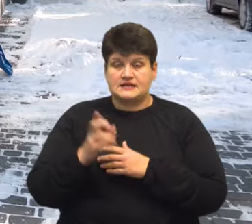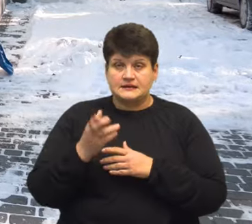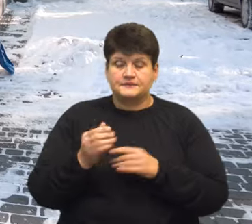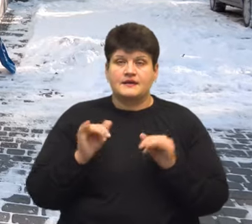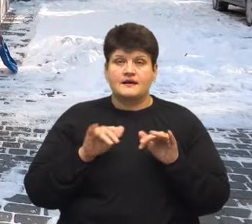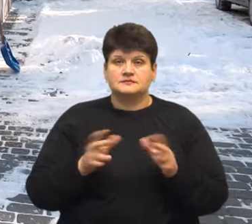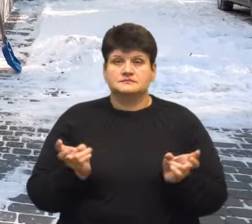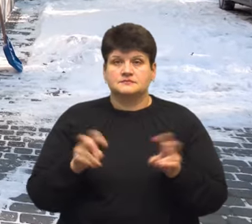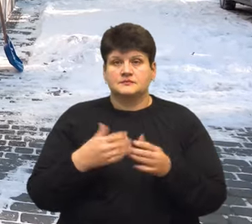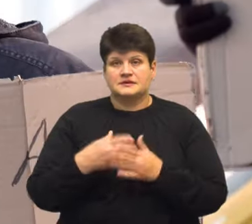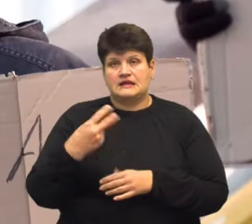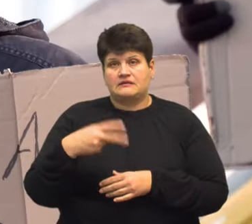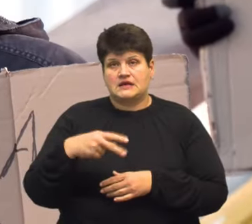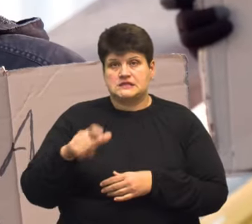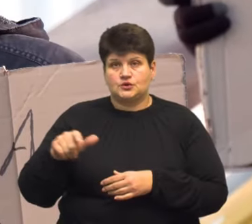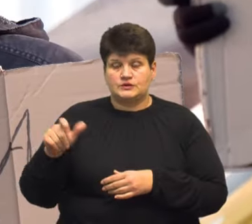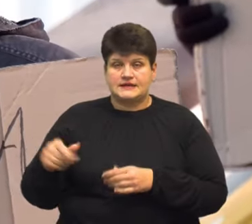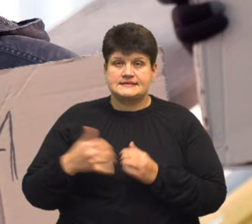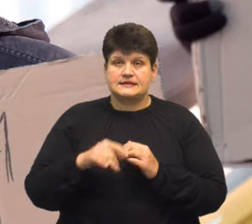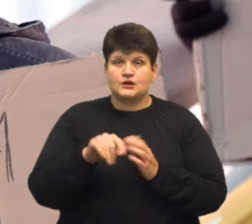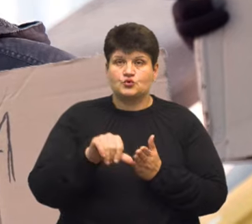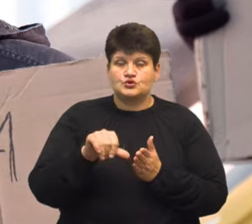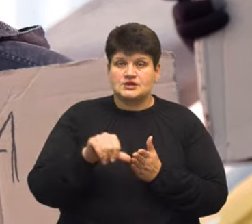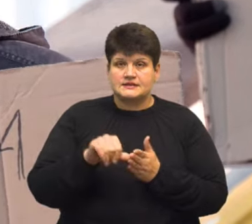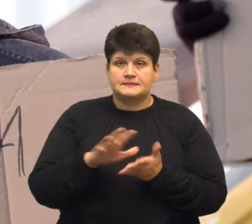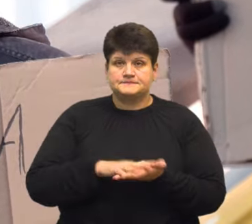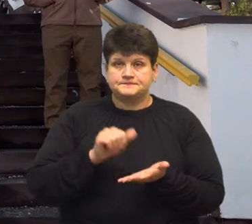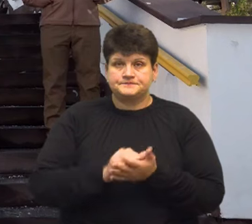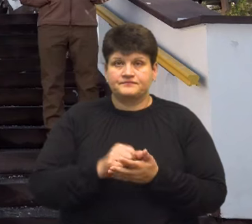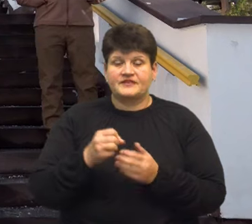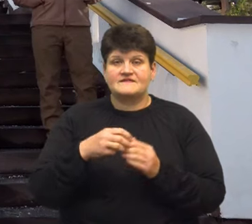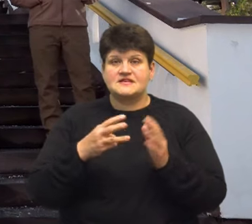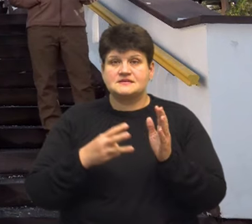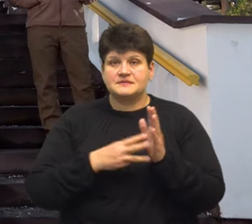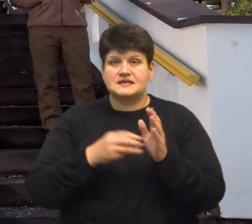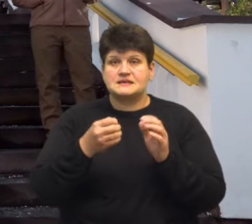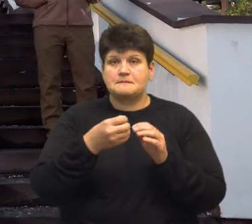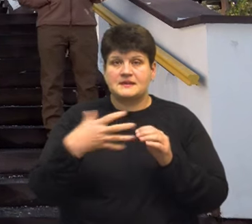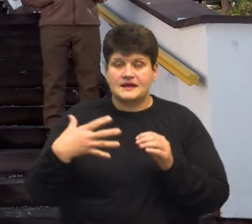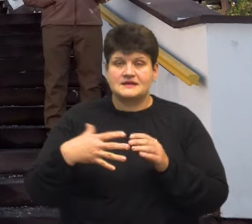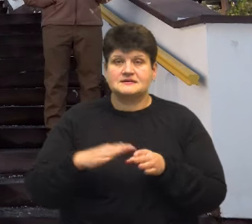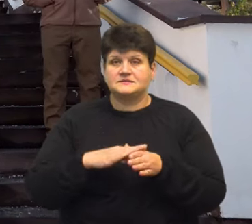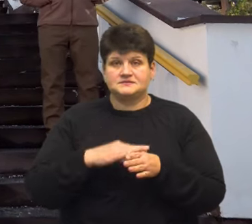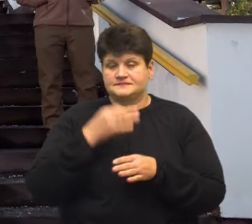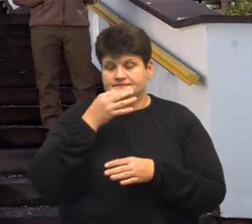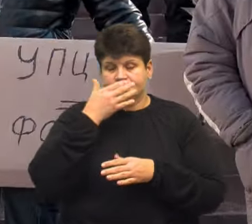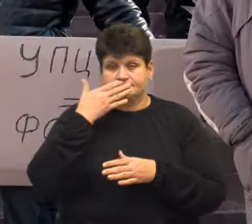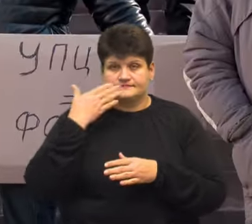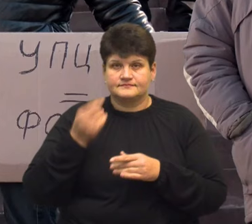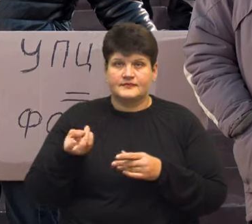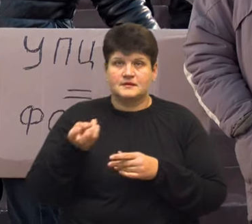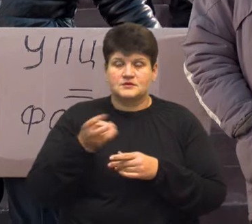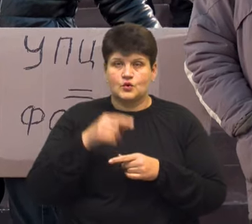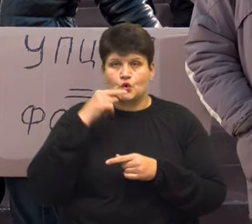зібрались приблизно 20 людей. Серед них – учасник акції із псевдо-1815. Прізвище та ім'я чоловік не назвав. Він прийшов із плакатом